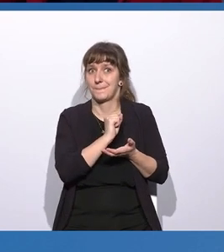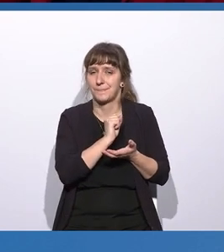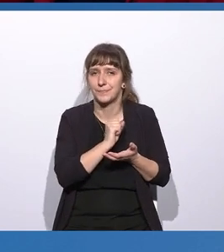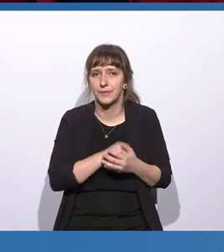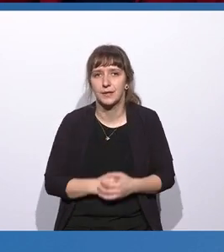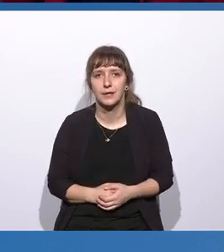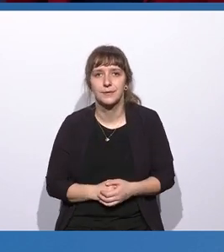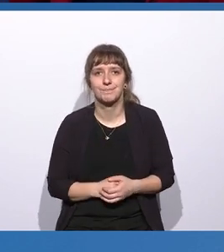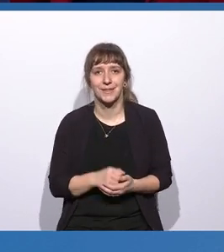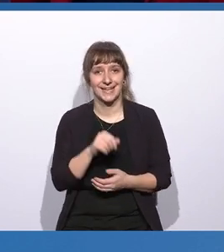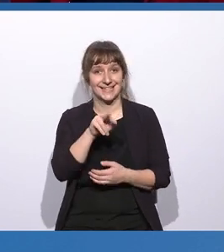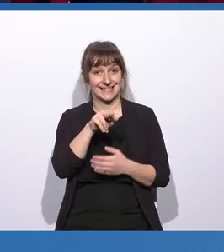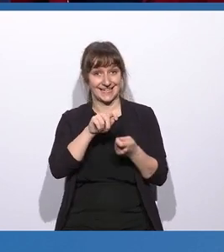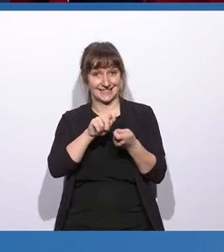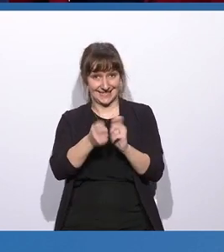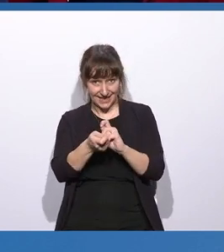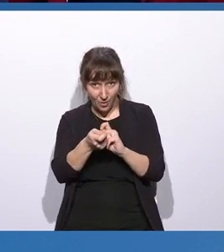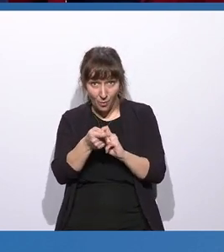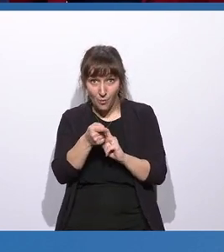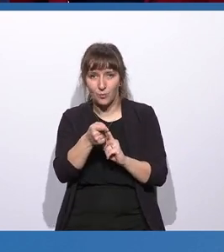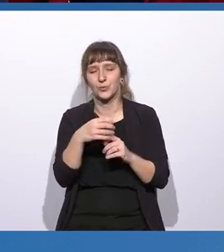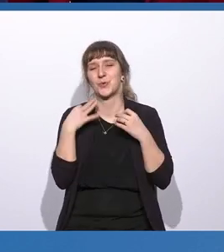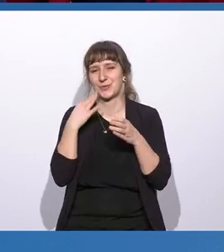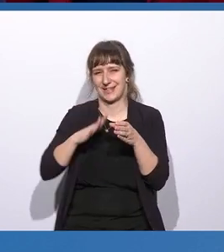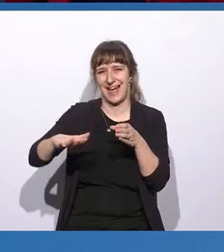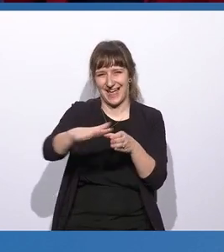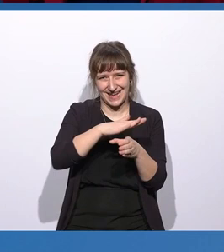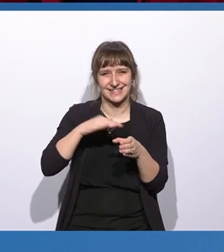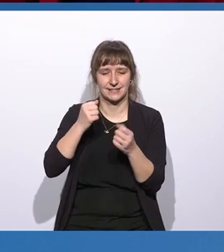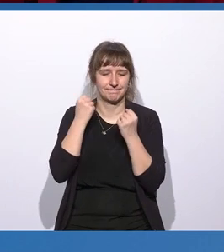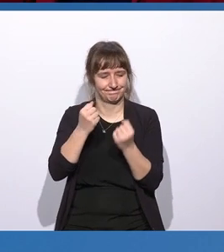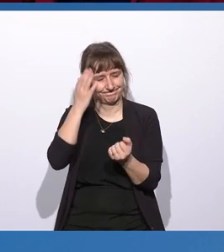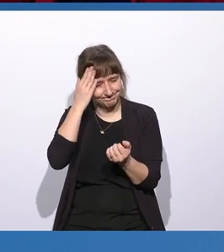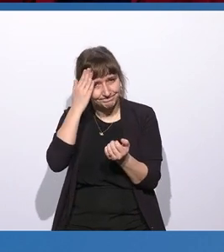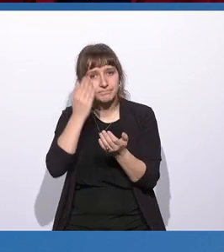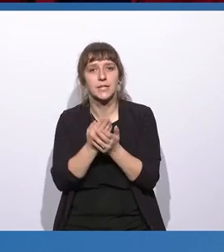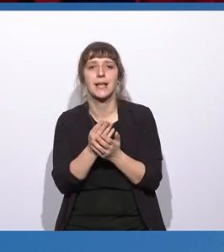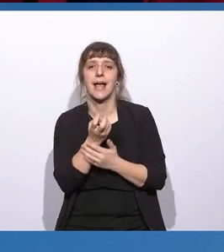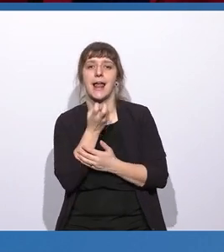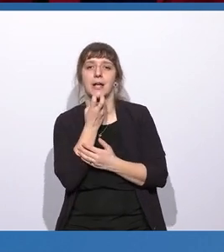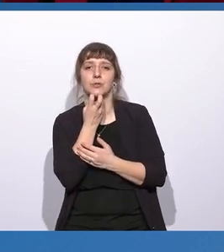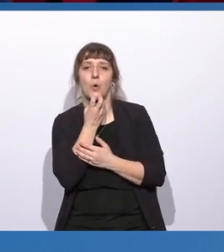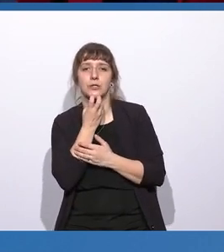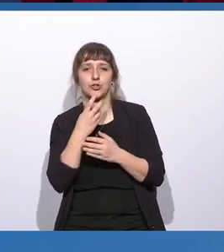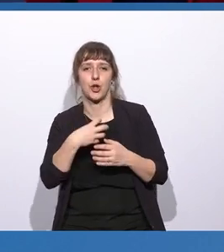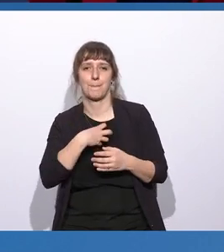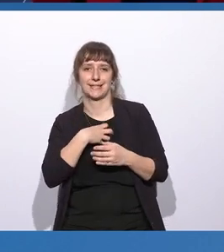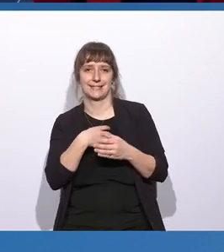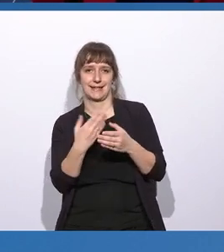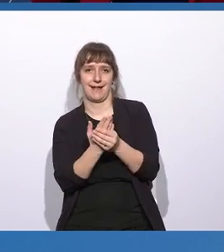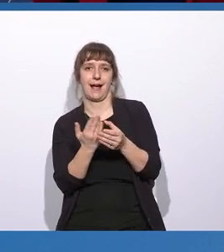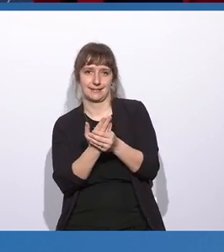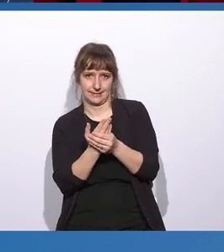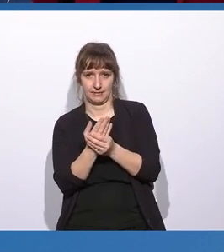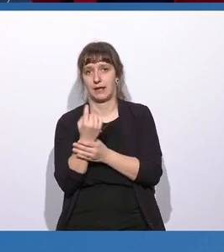der Digitalisierung im Gesundheitswesen ist natürlich die elektronische Patientenakte. Der Opt-out ist gerade beschlossen worden.